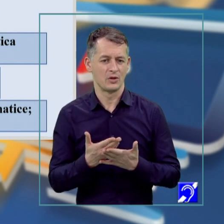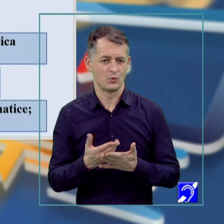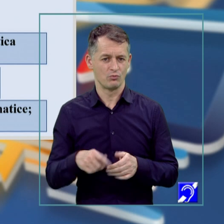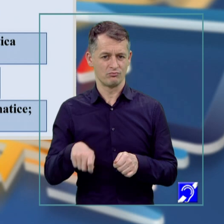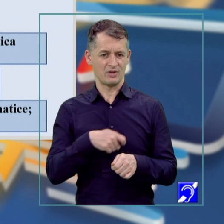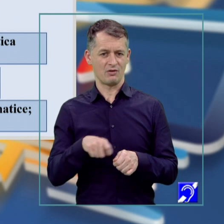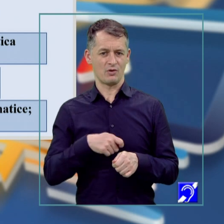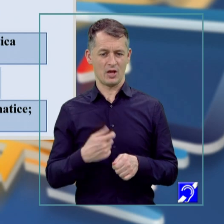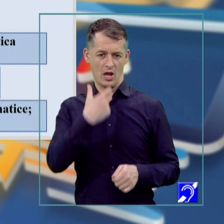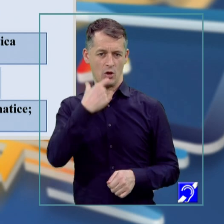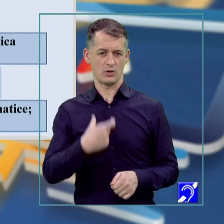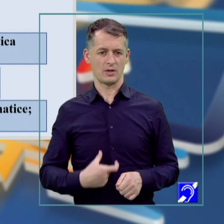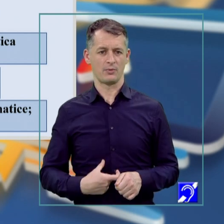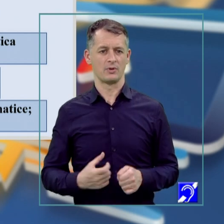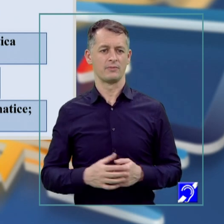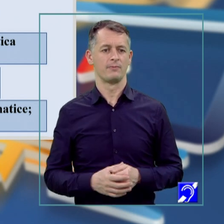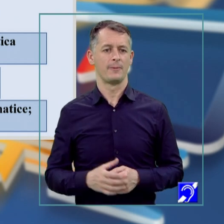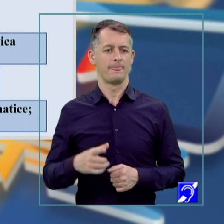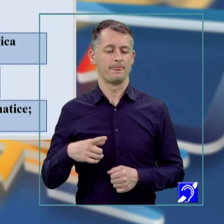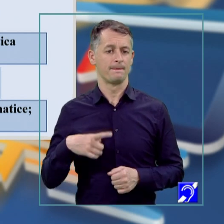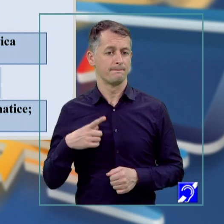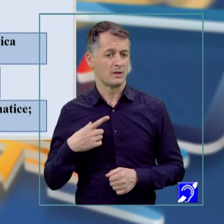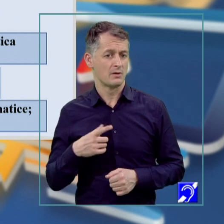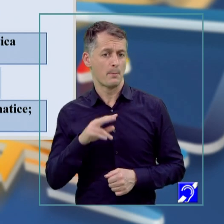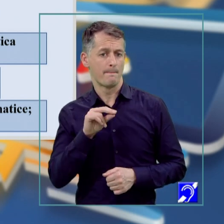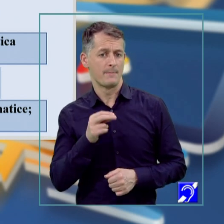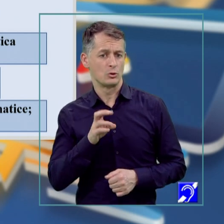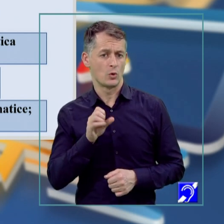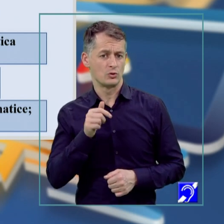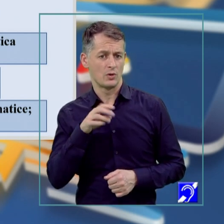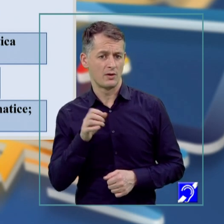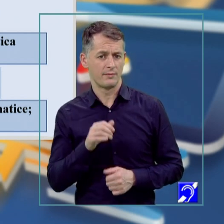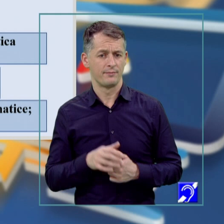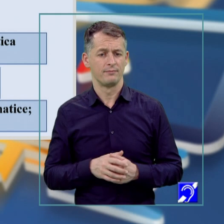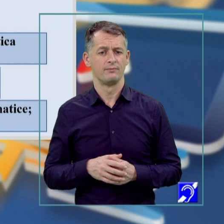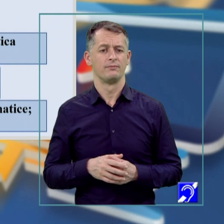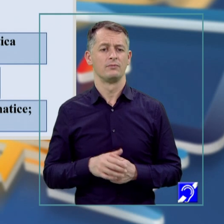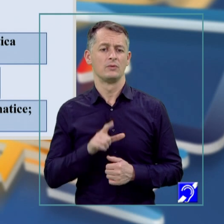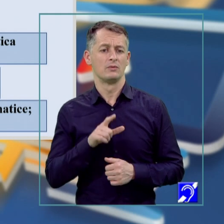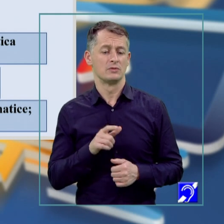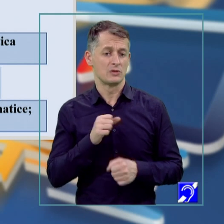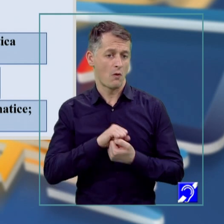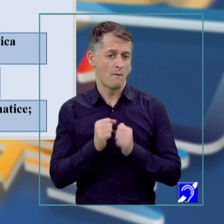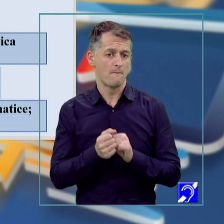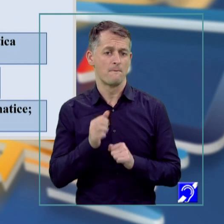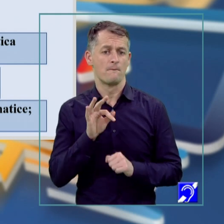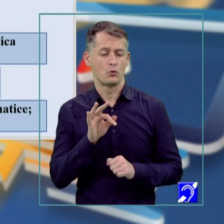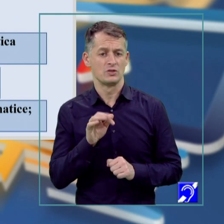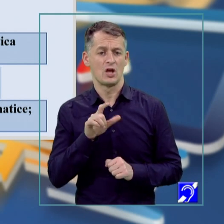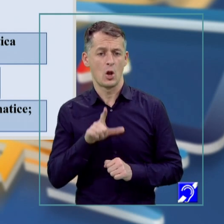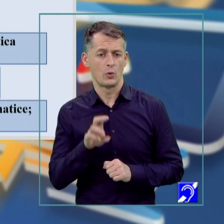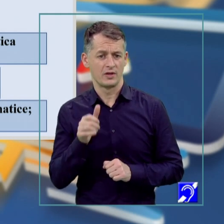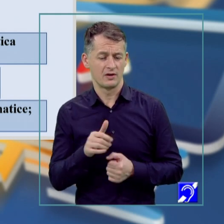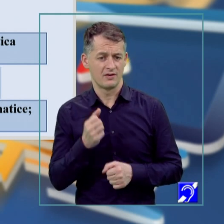forma ei particulară este persoasiune atunci când inducem stări sau idei altor persoane. funcția ludică este aceea prin care creăm jocuri de